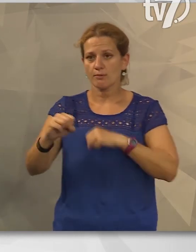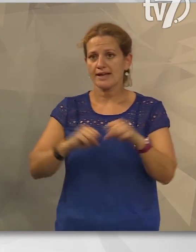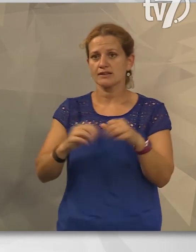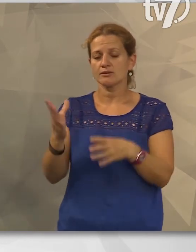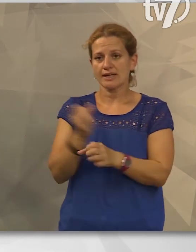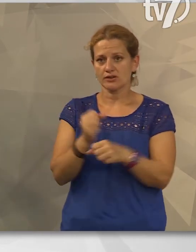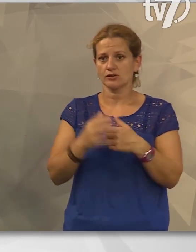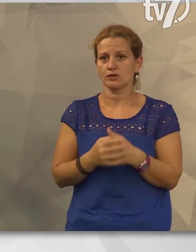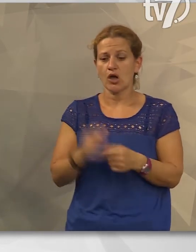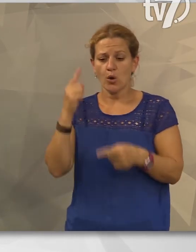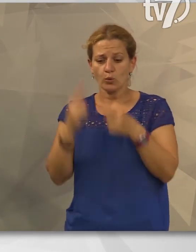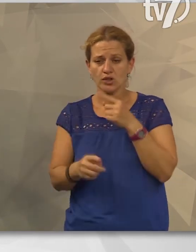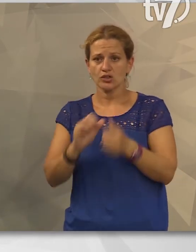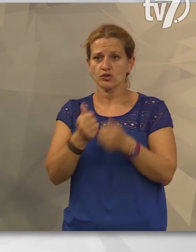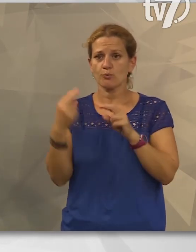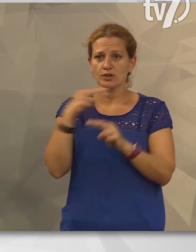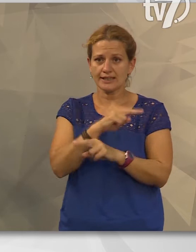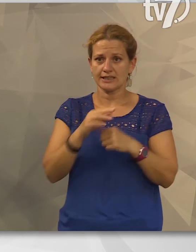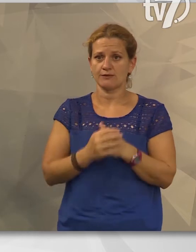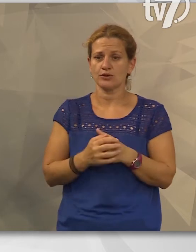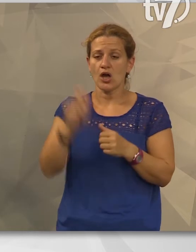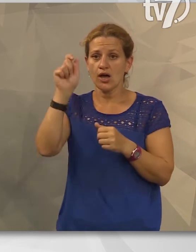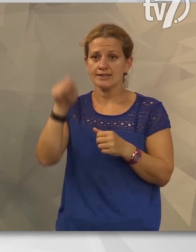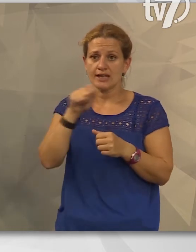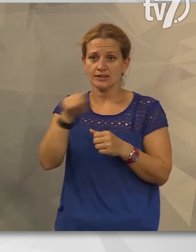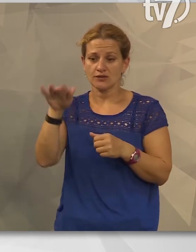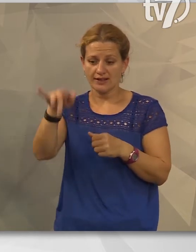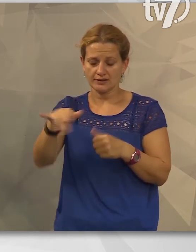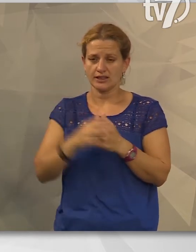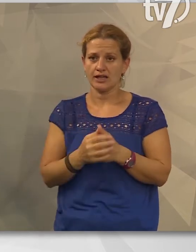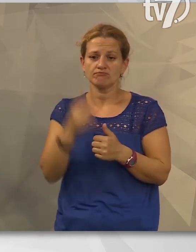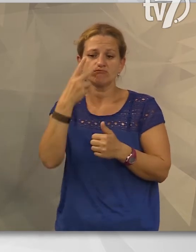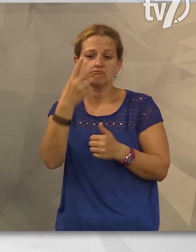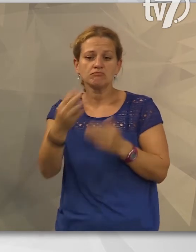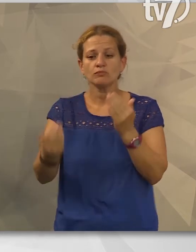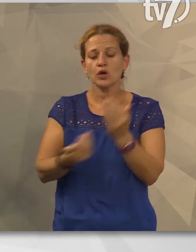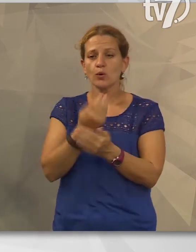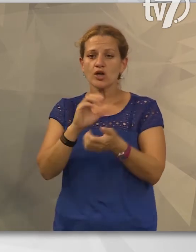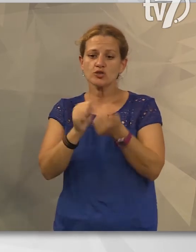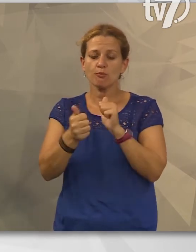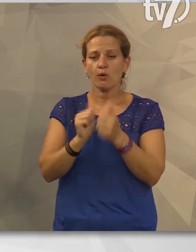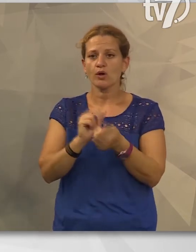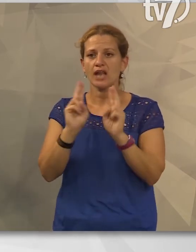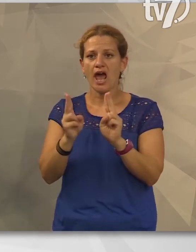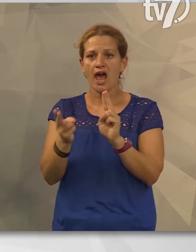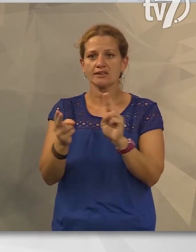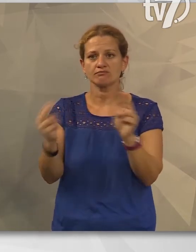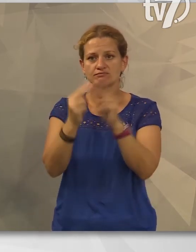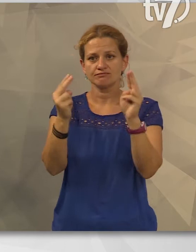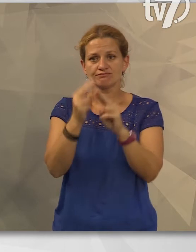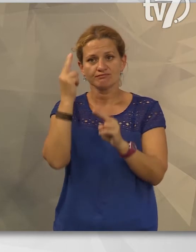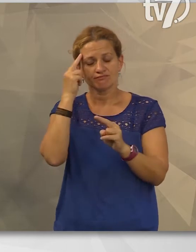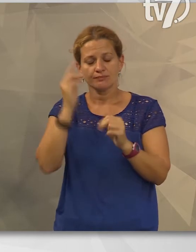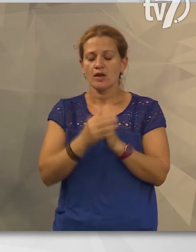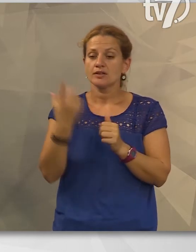megtartotta az idei utolsó sporthétfőt a Szent István téren. A kilátogatók újabb sportágakkal ismerkedhettek meg,